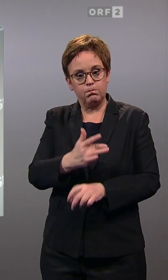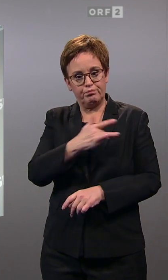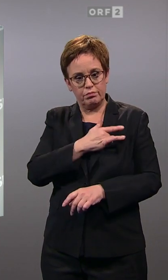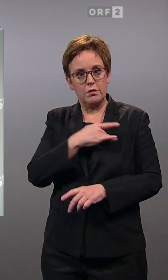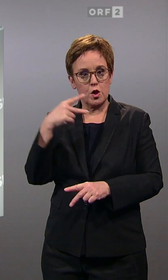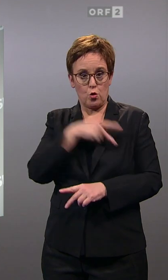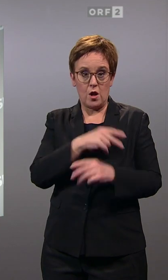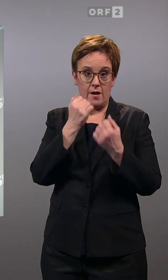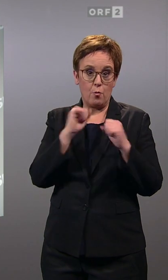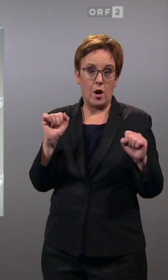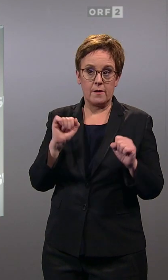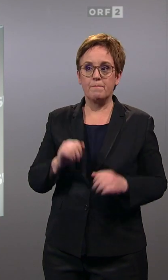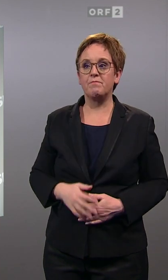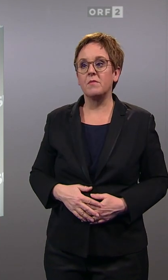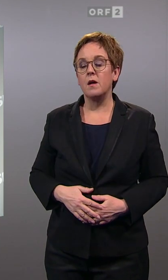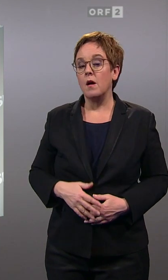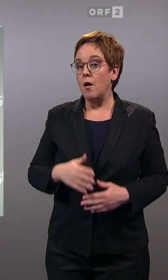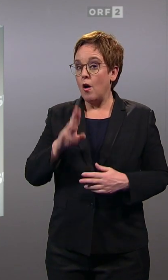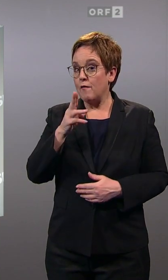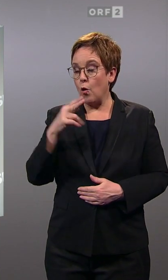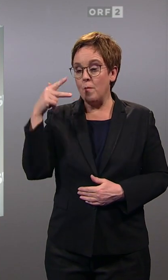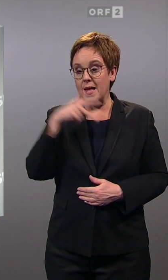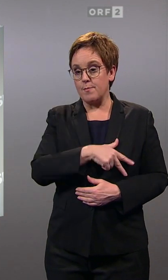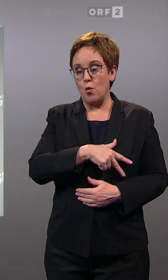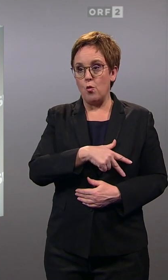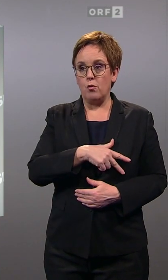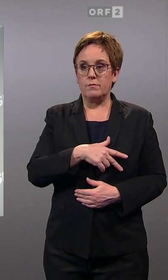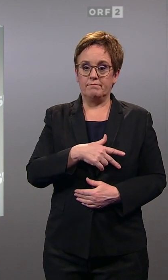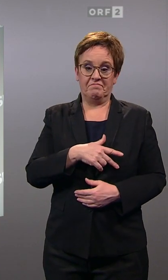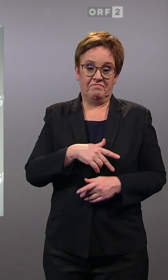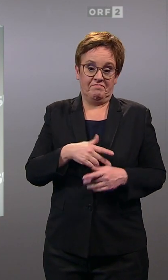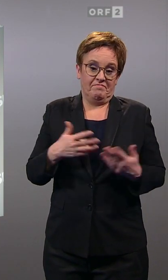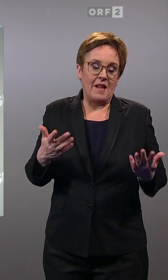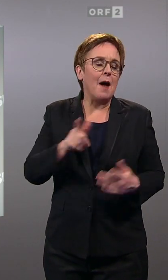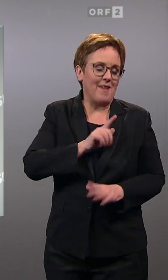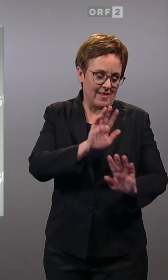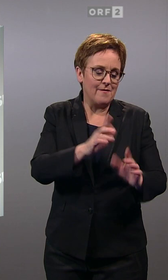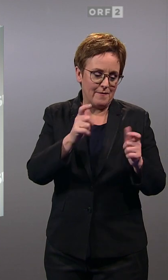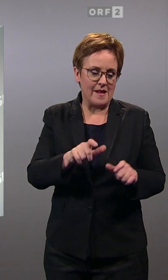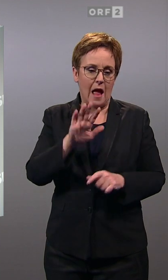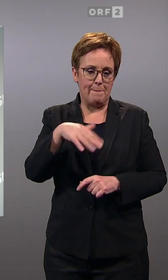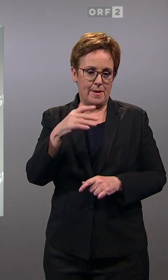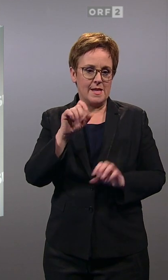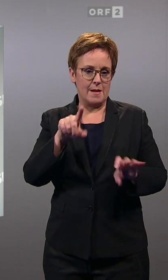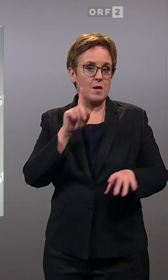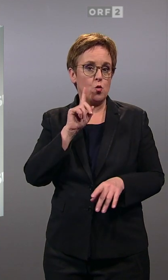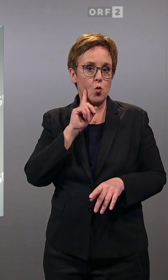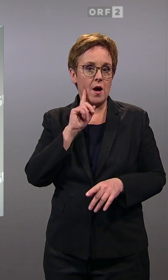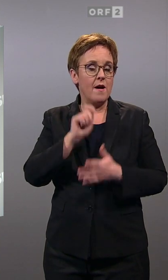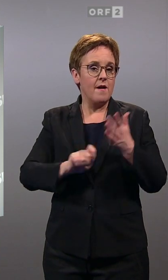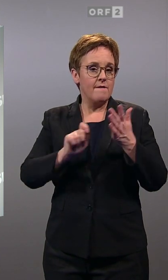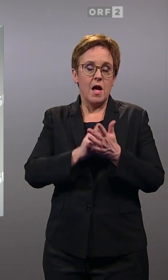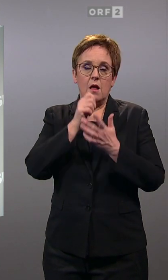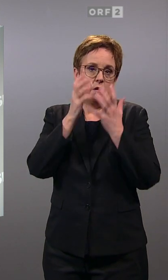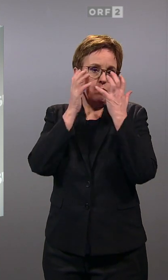Sozialdemokraten. Warum die SPÖ, wahrscheinlich, genau wissen wir es ja erst um 17 Uhr, nicht zu den Wählerinnen und Wählern so